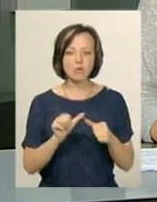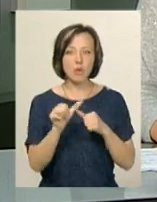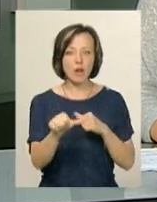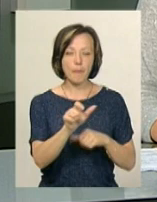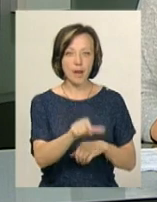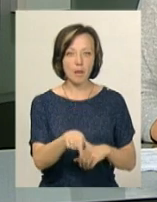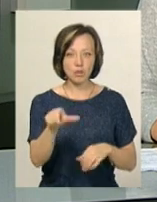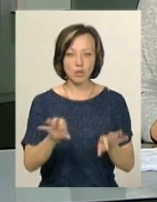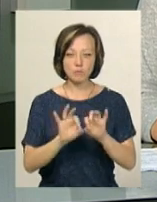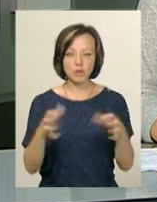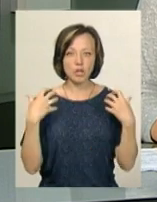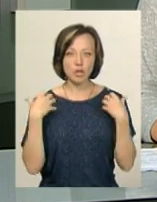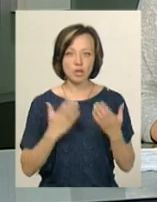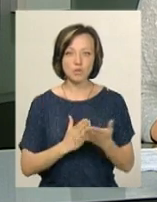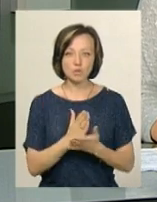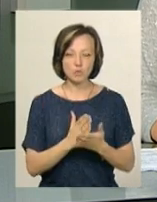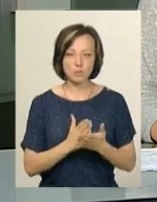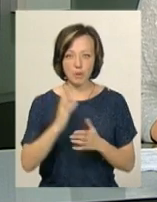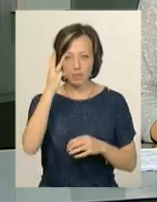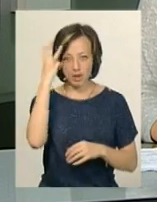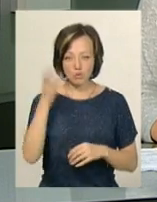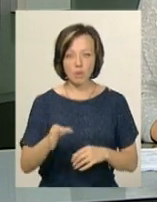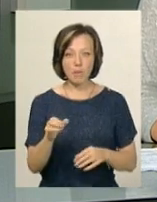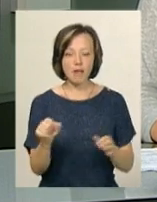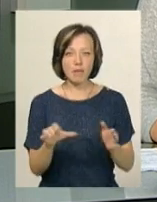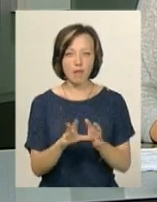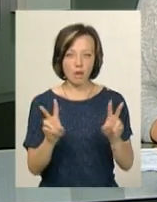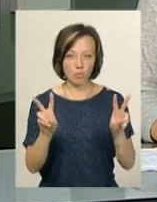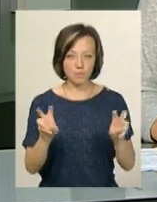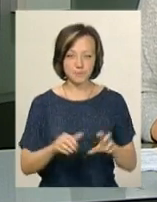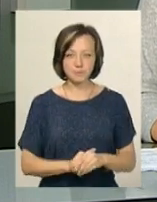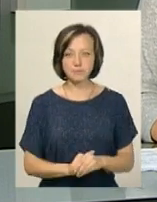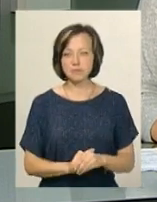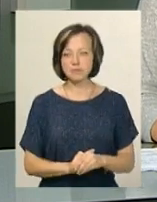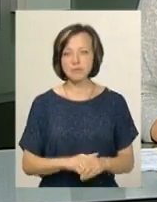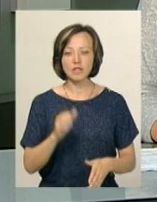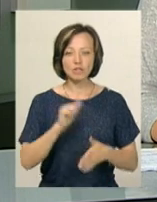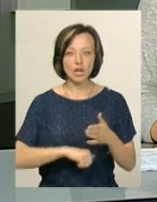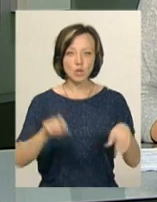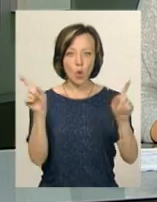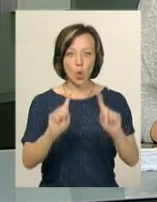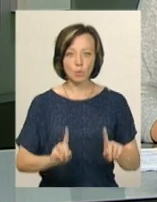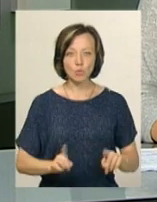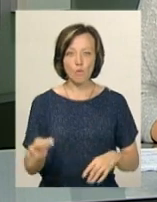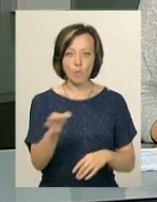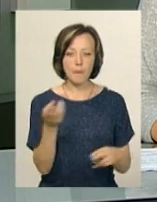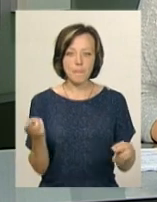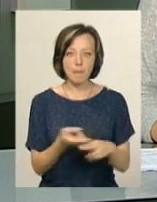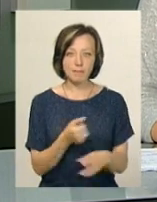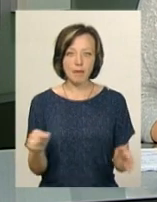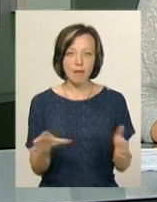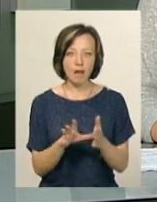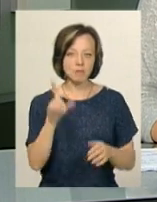абоненти, розповів начальник служби надійності Хмельницькобленерго Олександр Білоуз. Нагадаю, через грузу в області без електрики